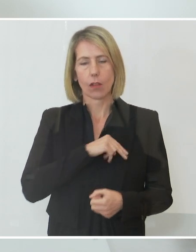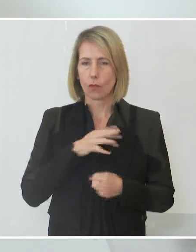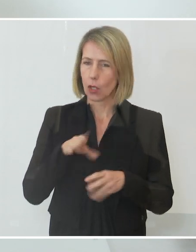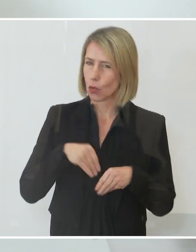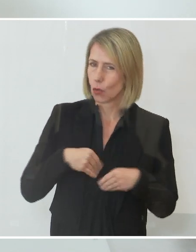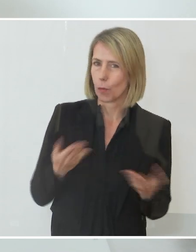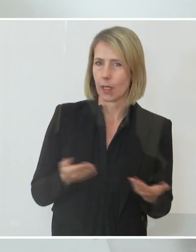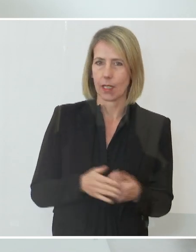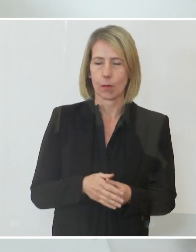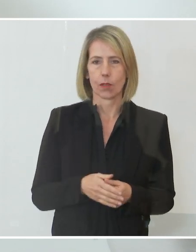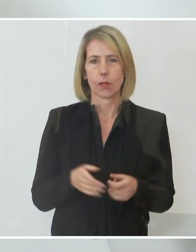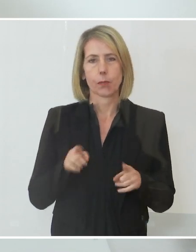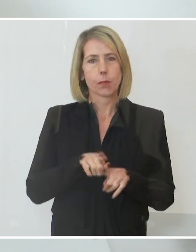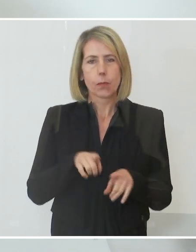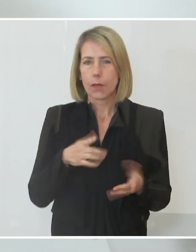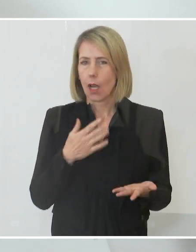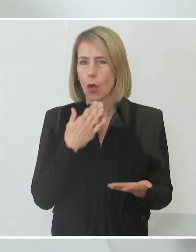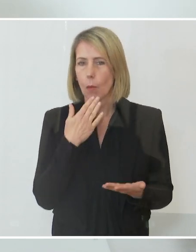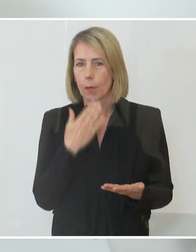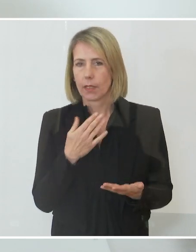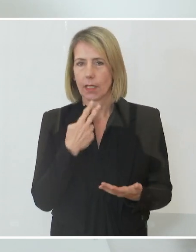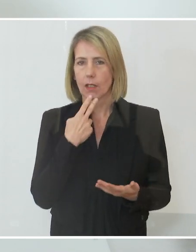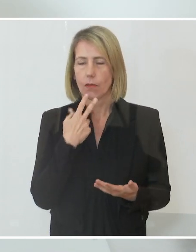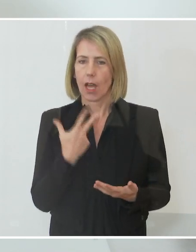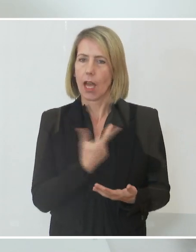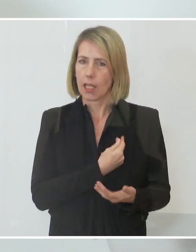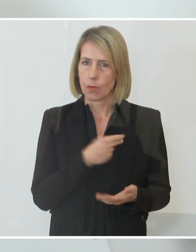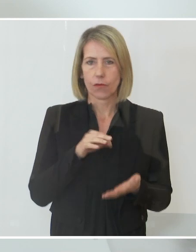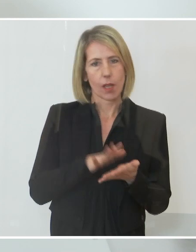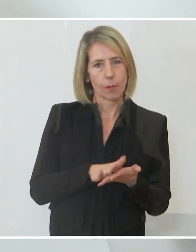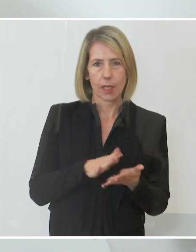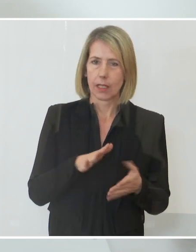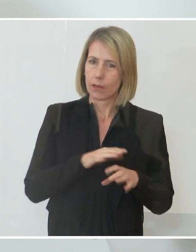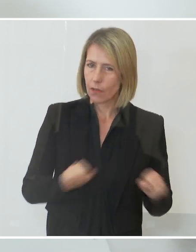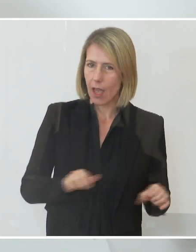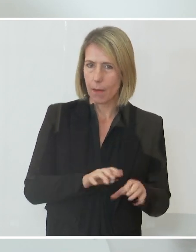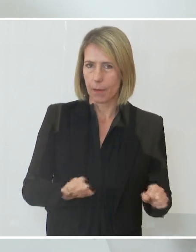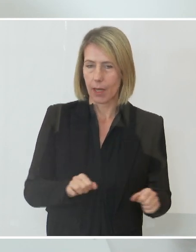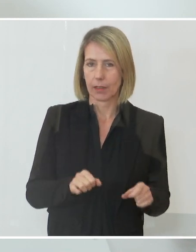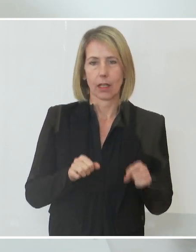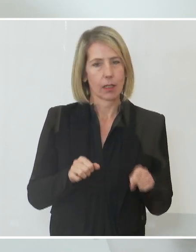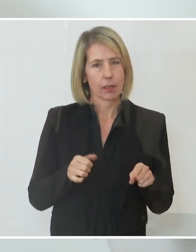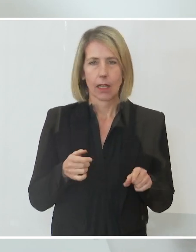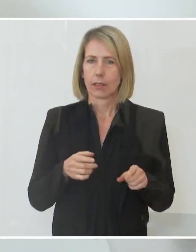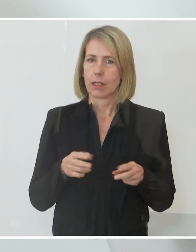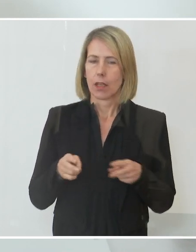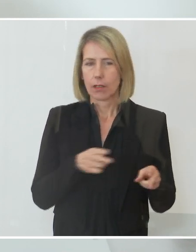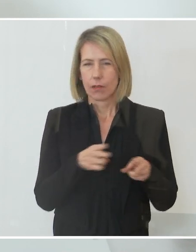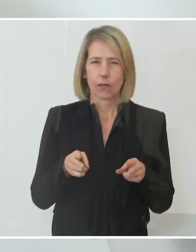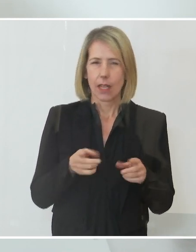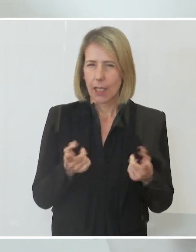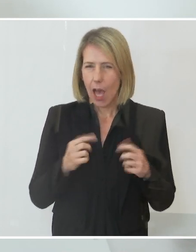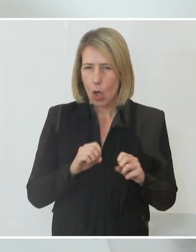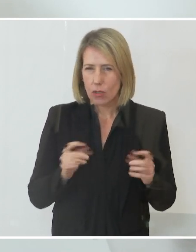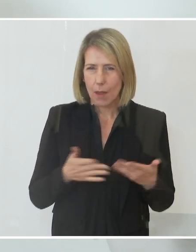Ich möchte mich bei denjenigen bedanken, die sich einen Impftermin vereinbaren. Auch das und das ist der Weg aus der Pandemie,